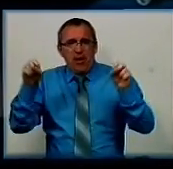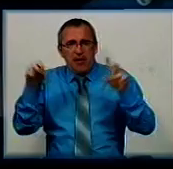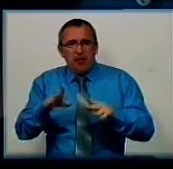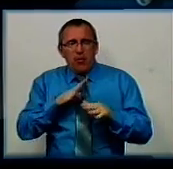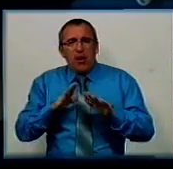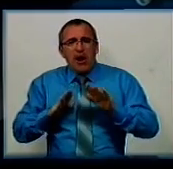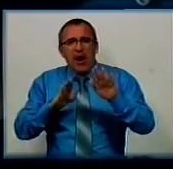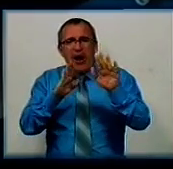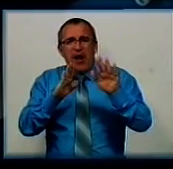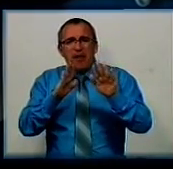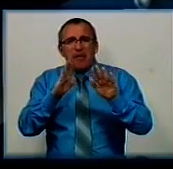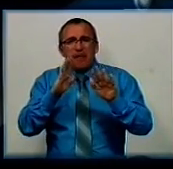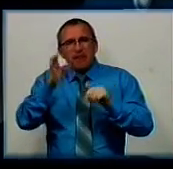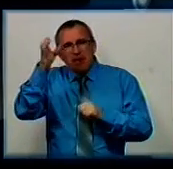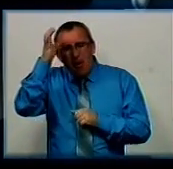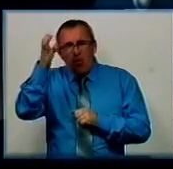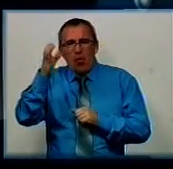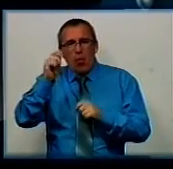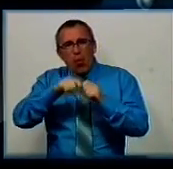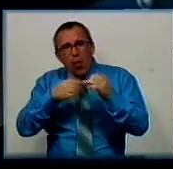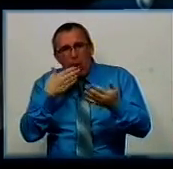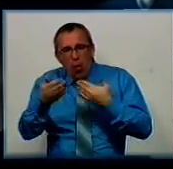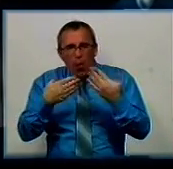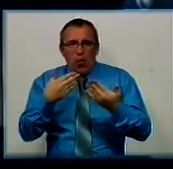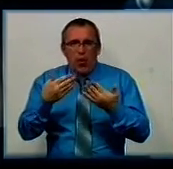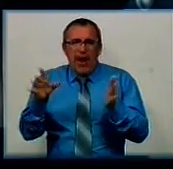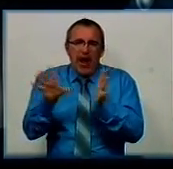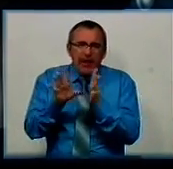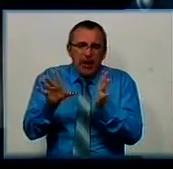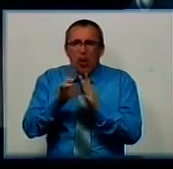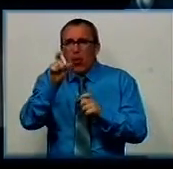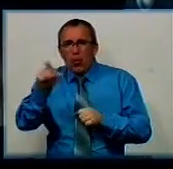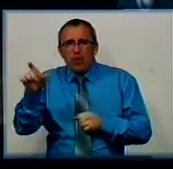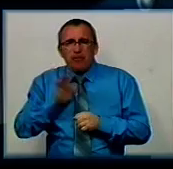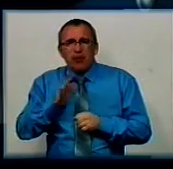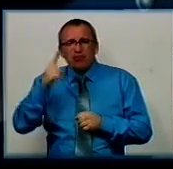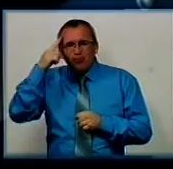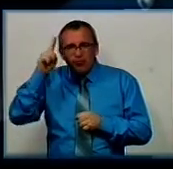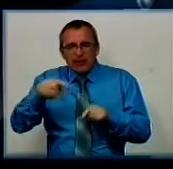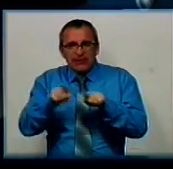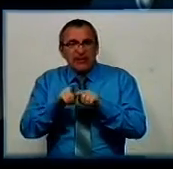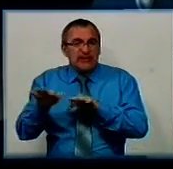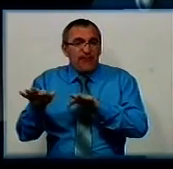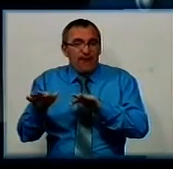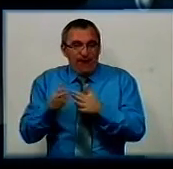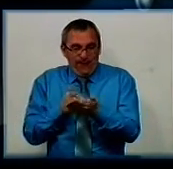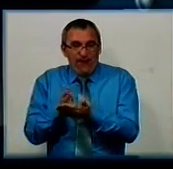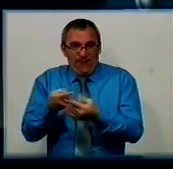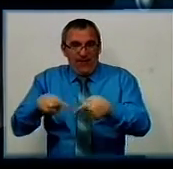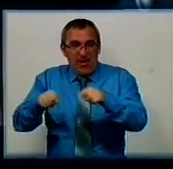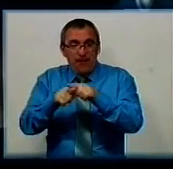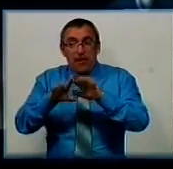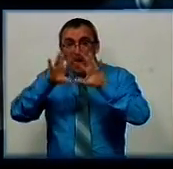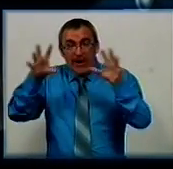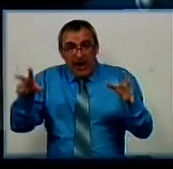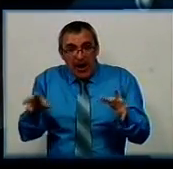були кандидати технічних наук, які його консультували. Були фахівці енергетики, люди, які були компетентні в цій сфері. І от всі разом, тоді вже